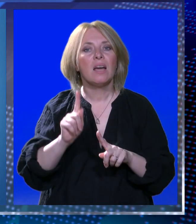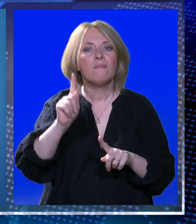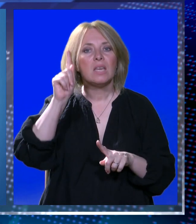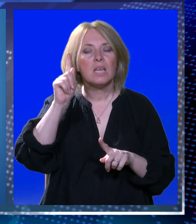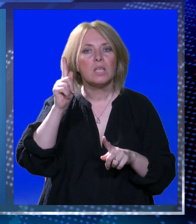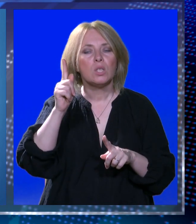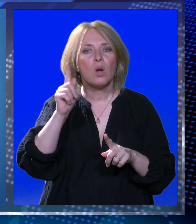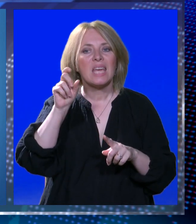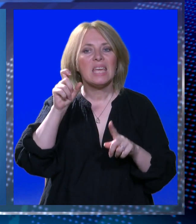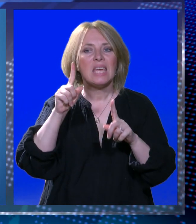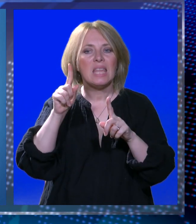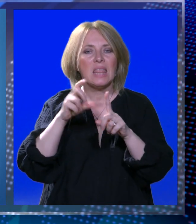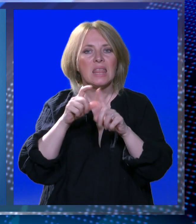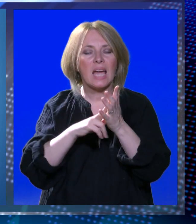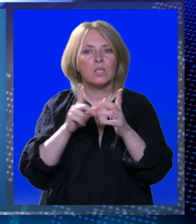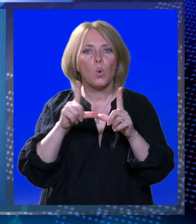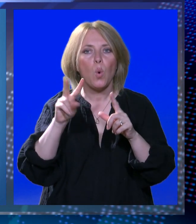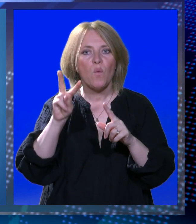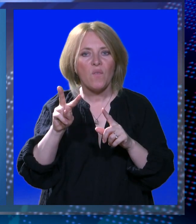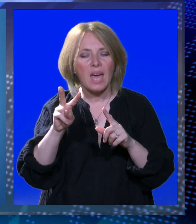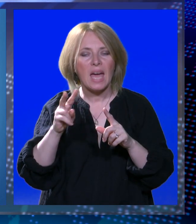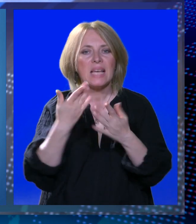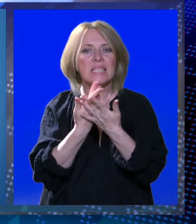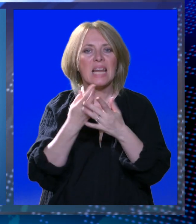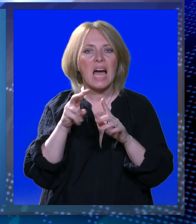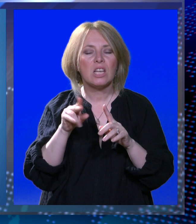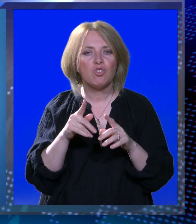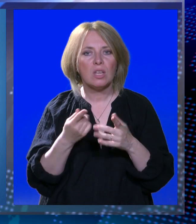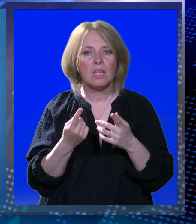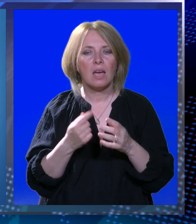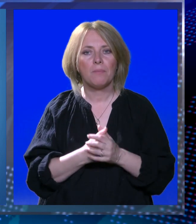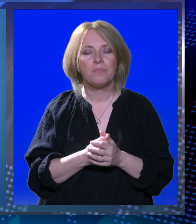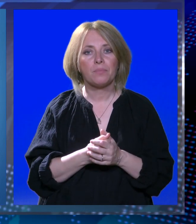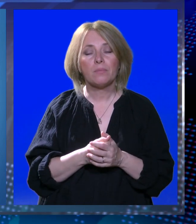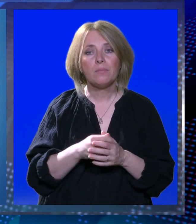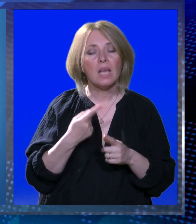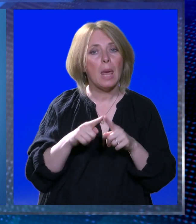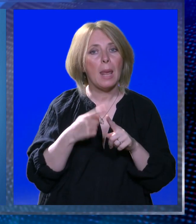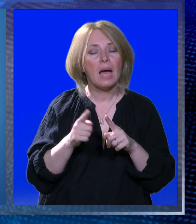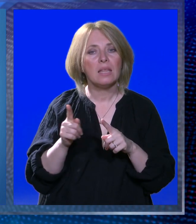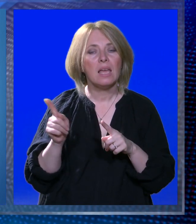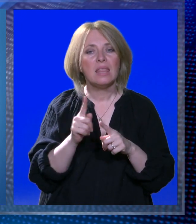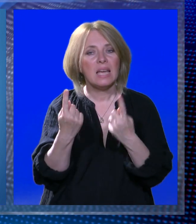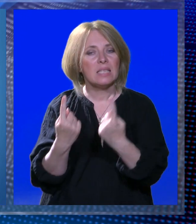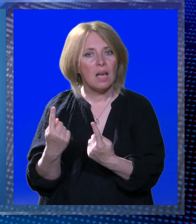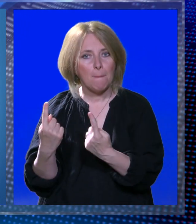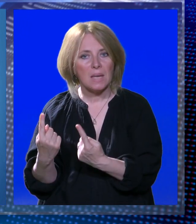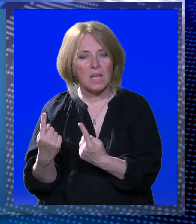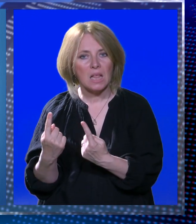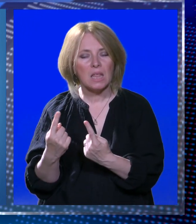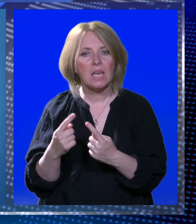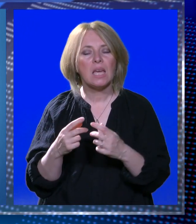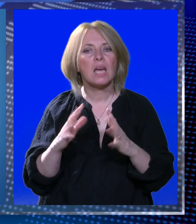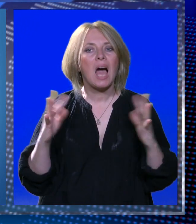visok, ponegdje i vrlo visok indeks UV zračenja. Kao posljedica nestabilnih atmosferskih uvjeta, na području istočne